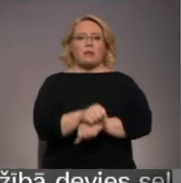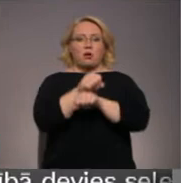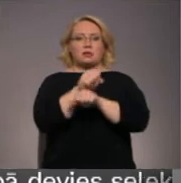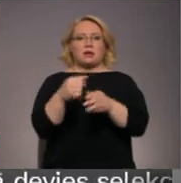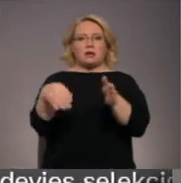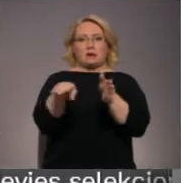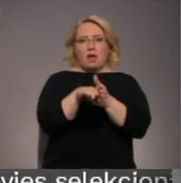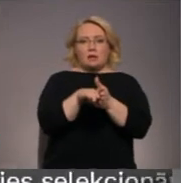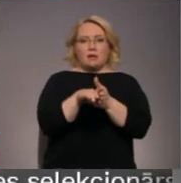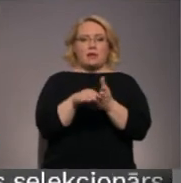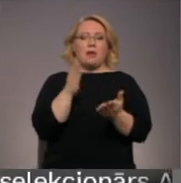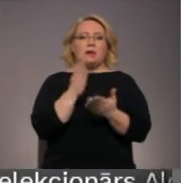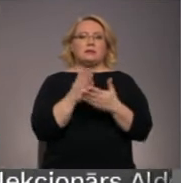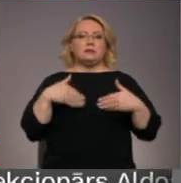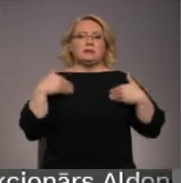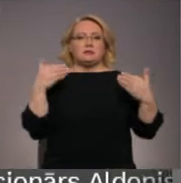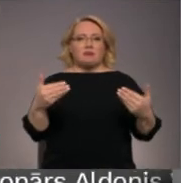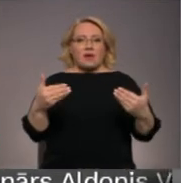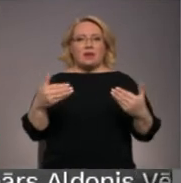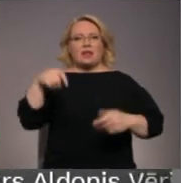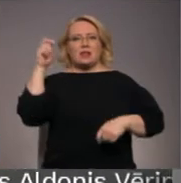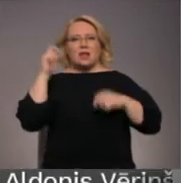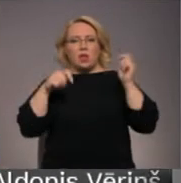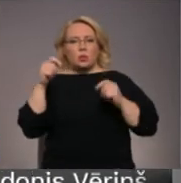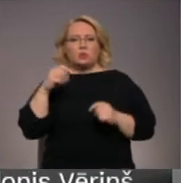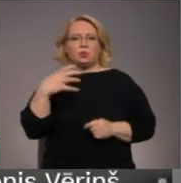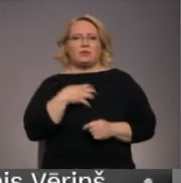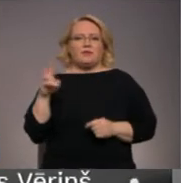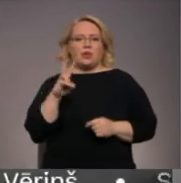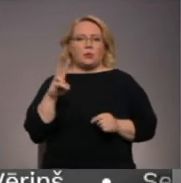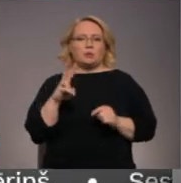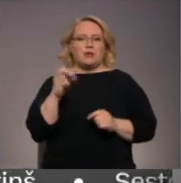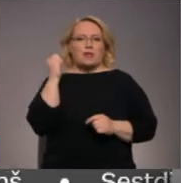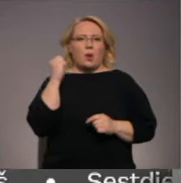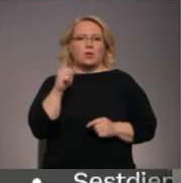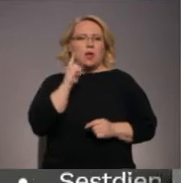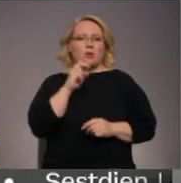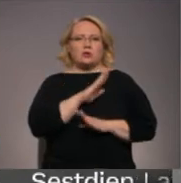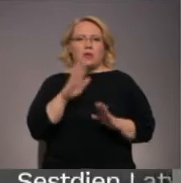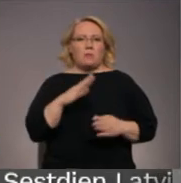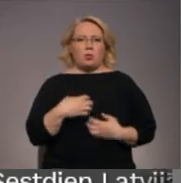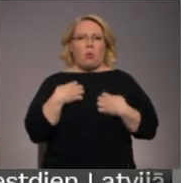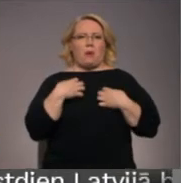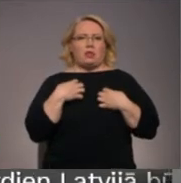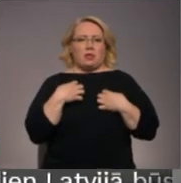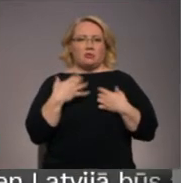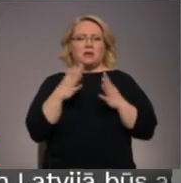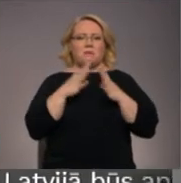Ja ir klātienē, ilzēs sveicināta, lietas un vīrus draudi jaunieši laikam nebija nobēdījuši. Cik plaša bija demonstrācija?